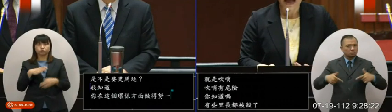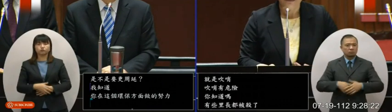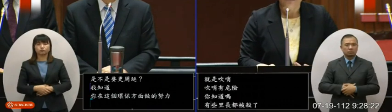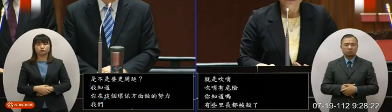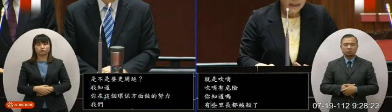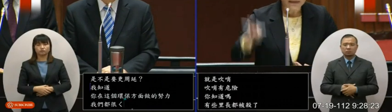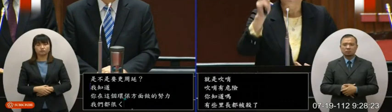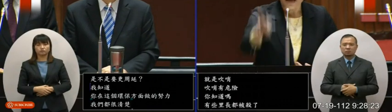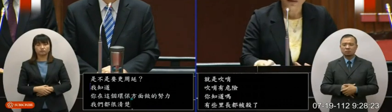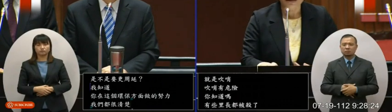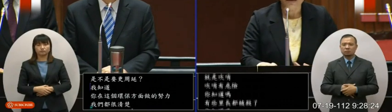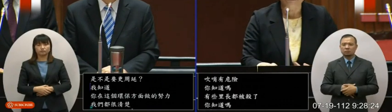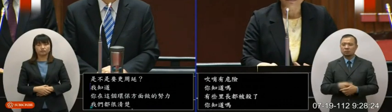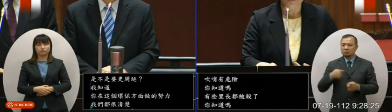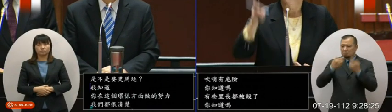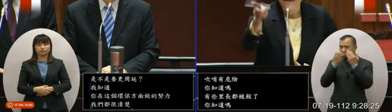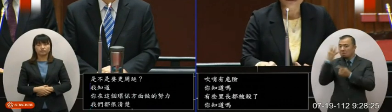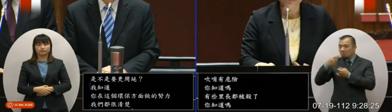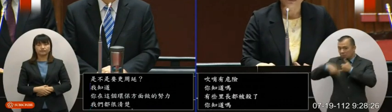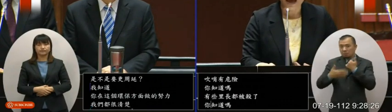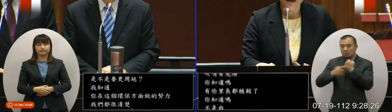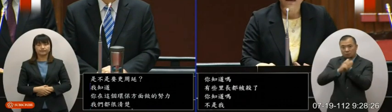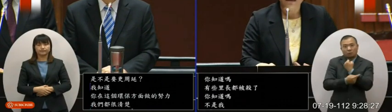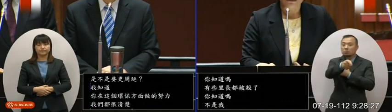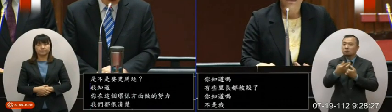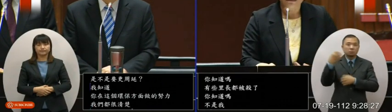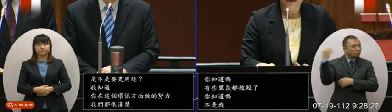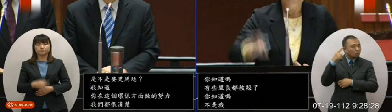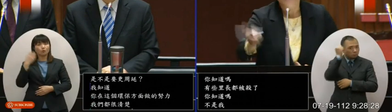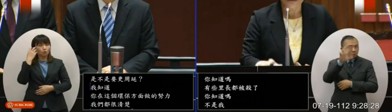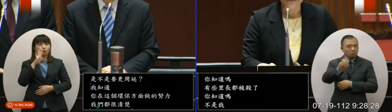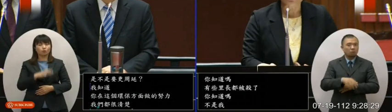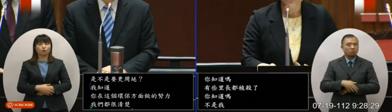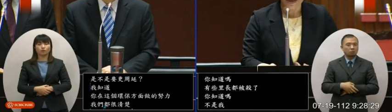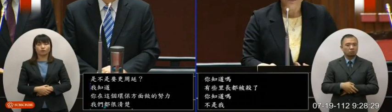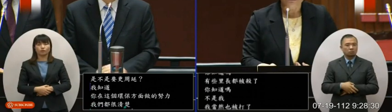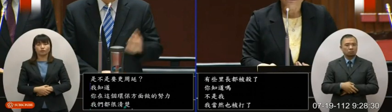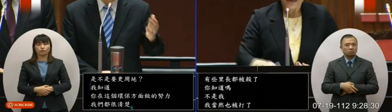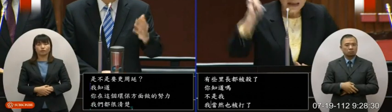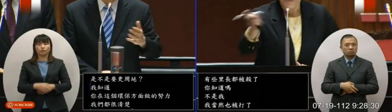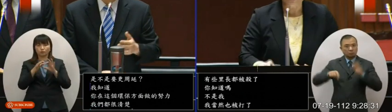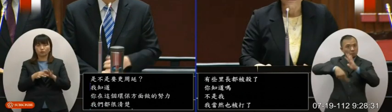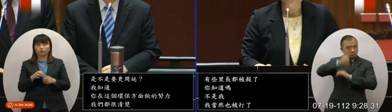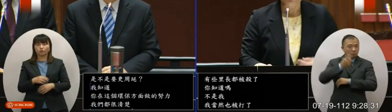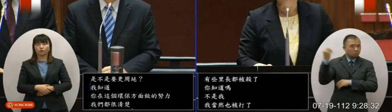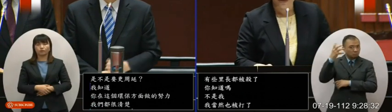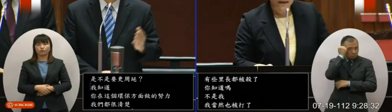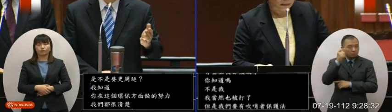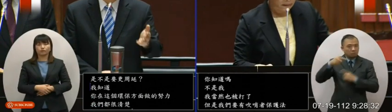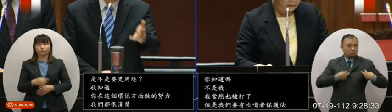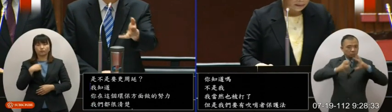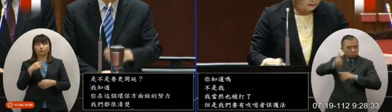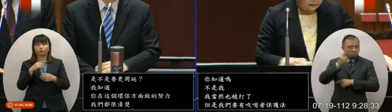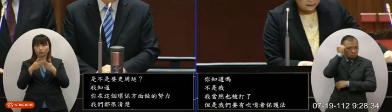当然也被打了但是我们要的吹哨者保护法你听进去了没我听进去了你记得听进去了没蔡英文听进去了